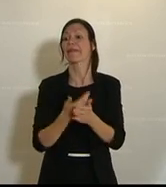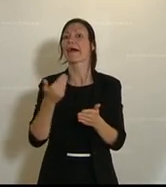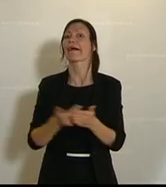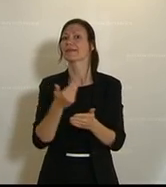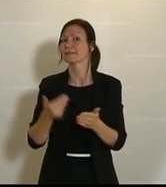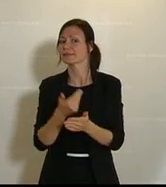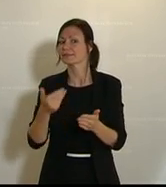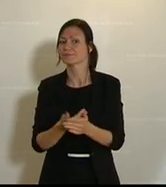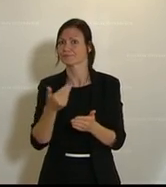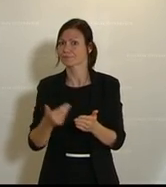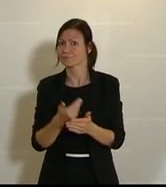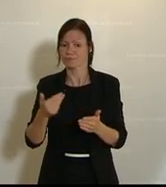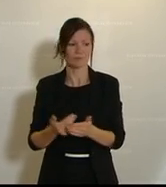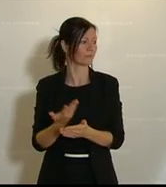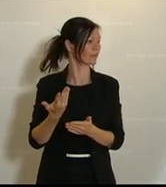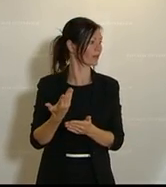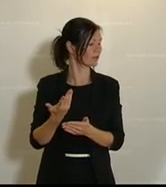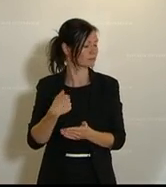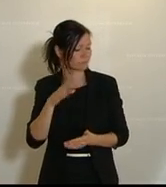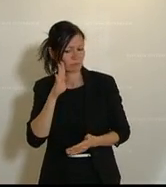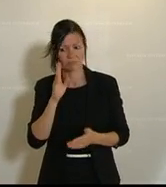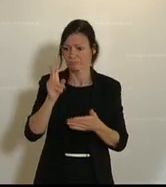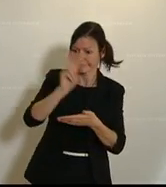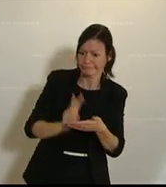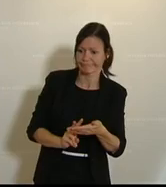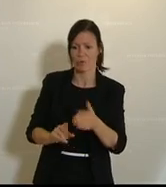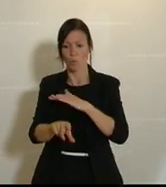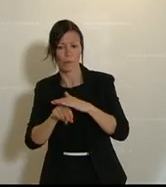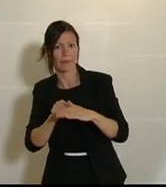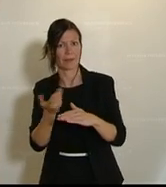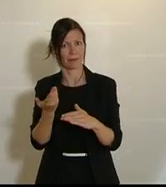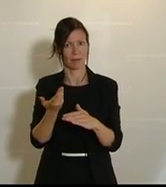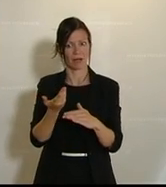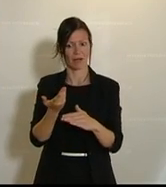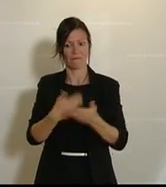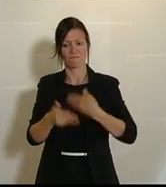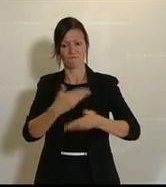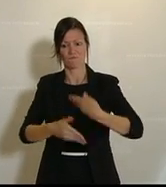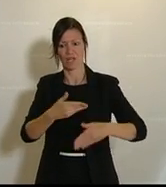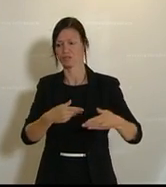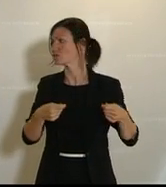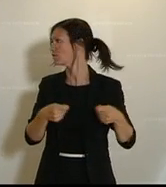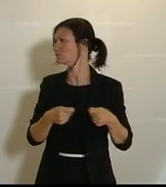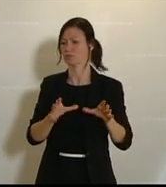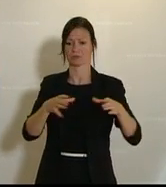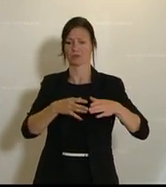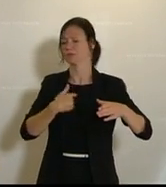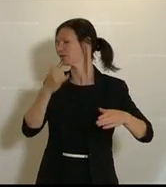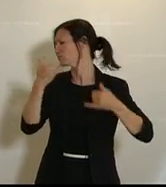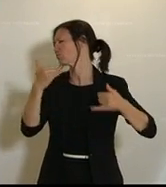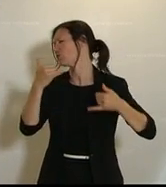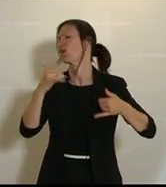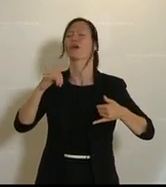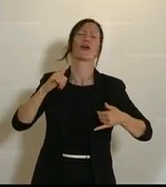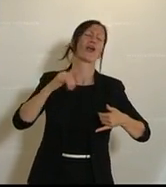sich häufen, wo Unternehmer von Anfang an von den Wirtschaftsbündlern in den Regionen angerufen wurden. Es ist alles